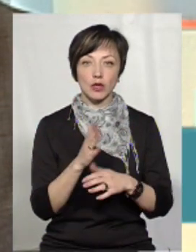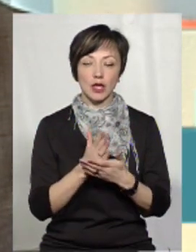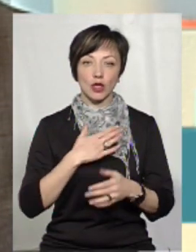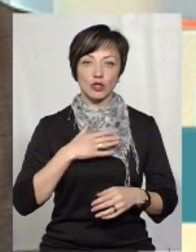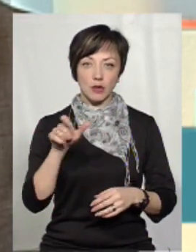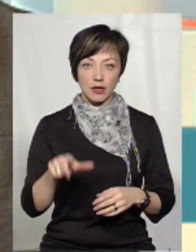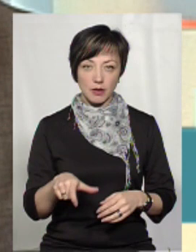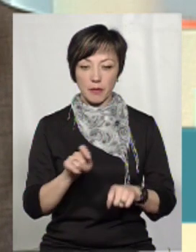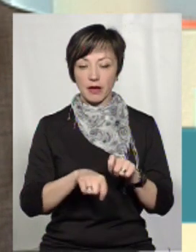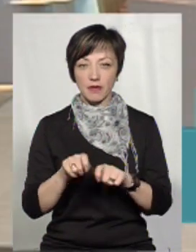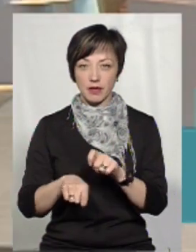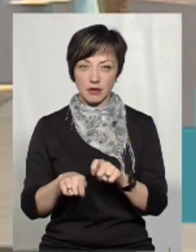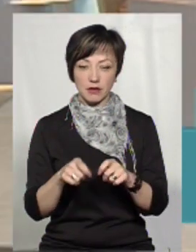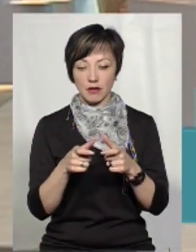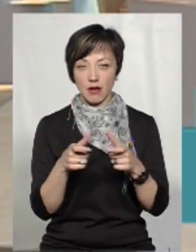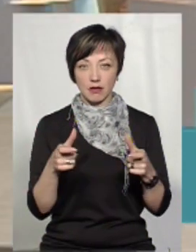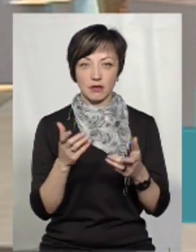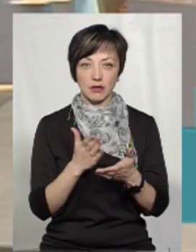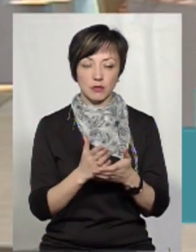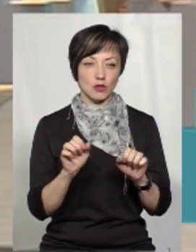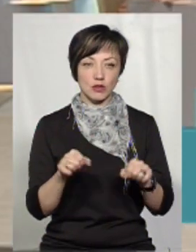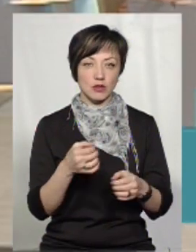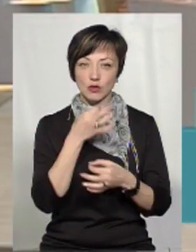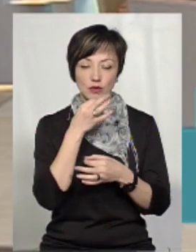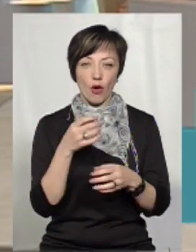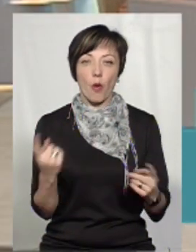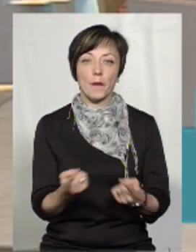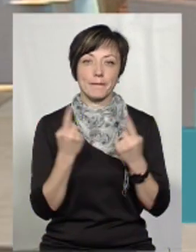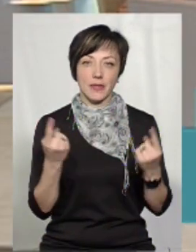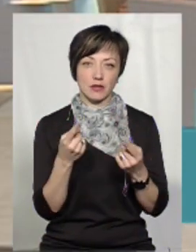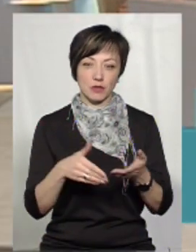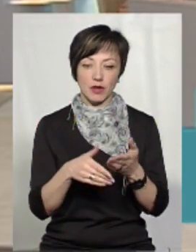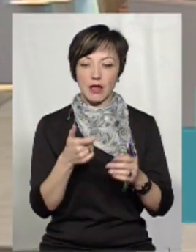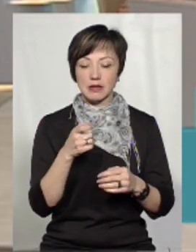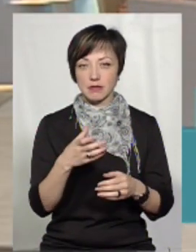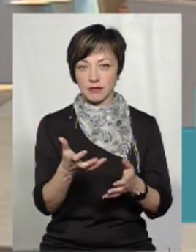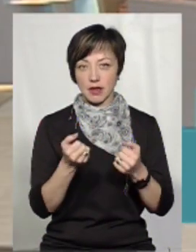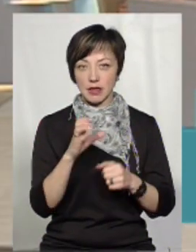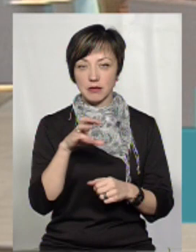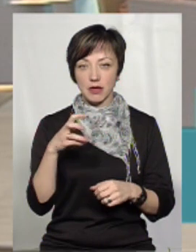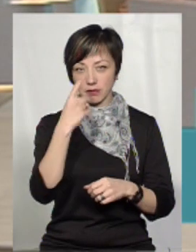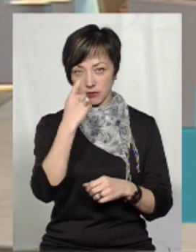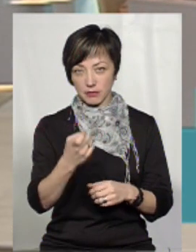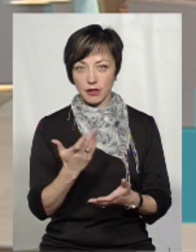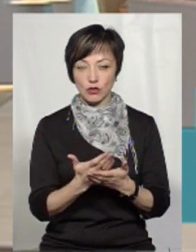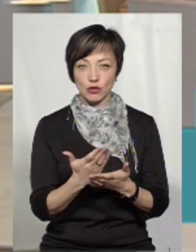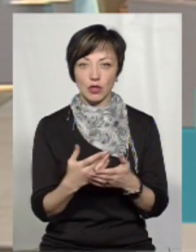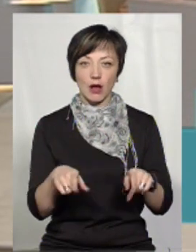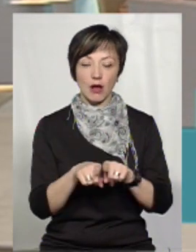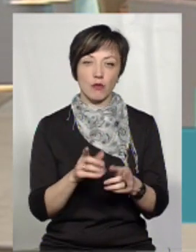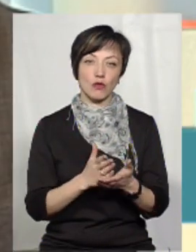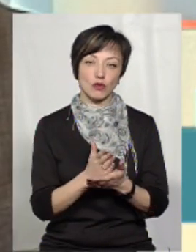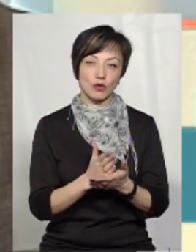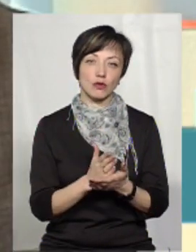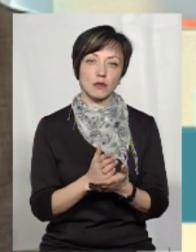є нашим клієнтом, то перевірити баланс вона може… В звичайний спосіб. В звичайний спосіб, так. СМС отримує, якщо підключена така